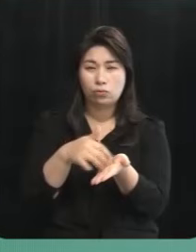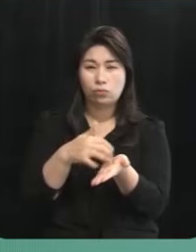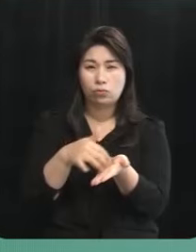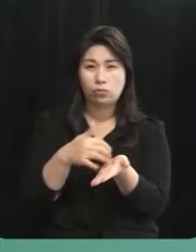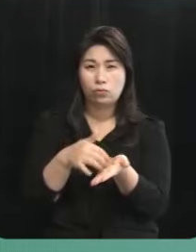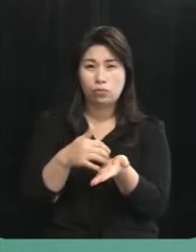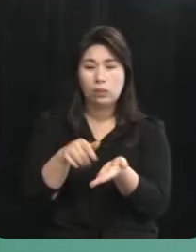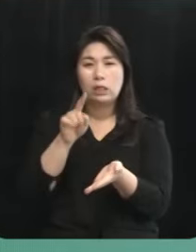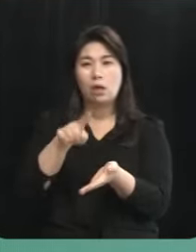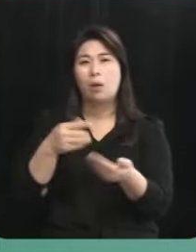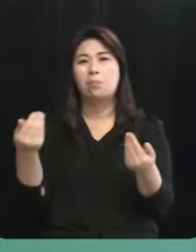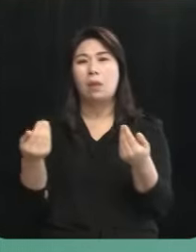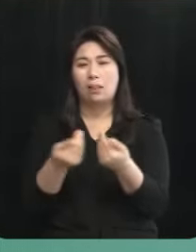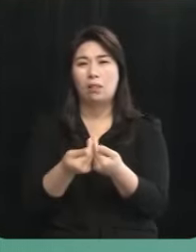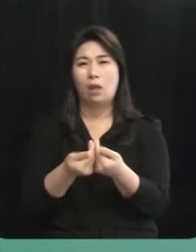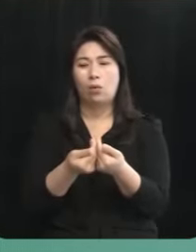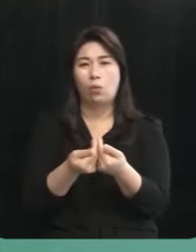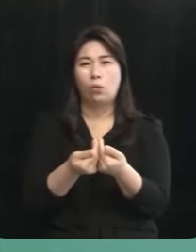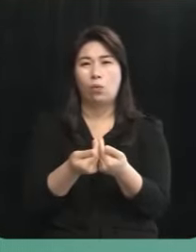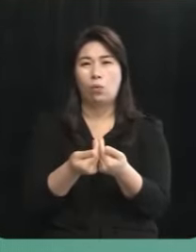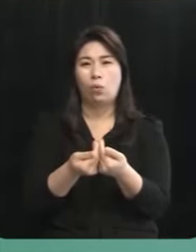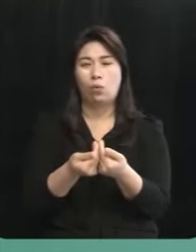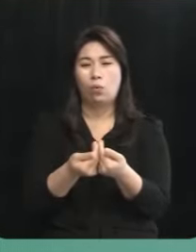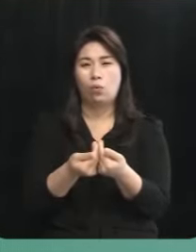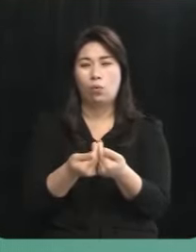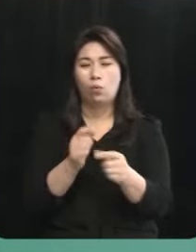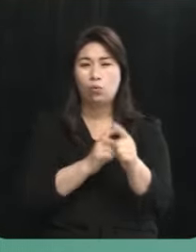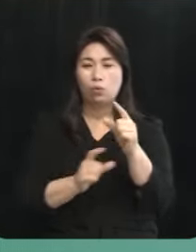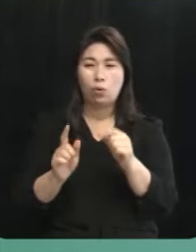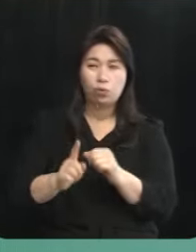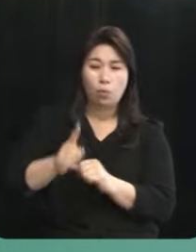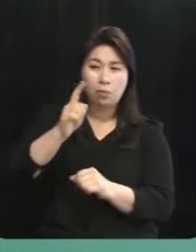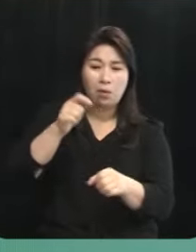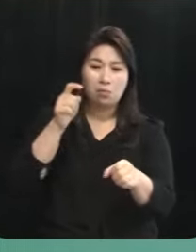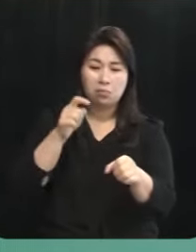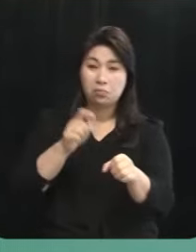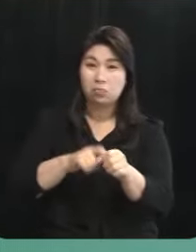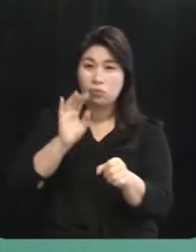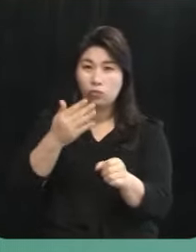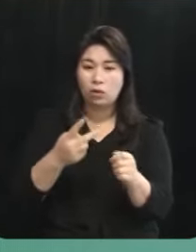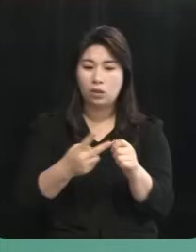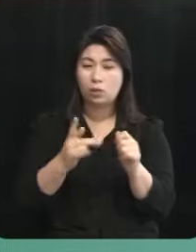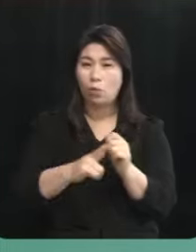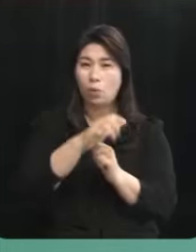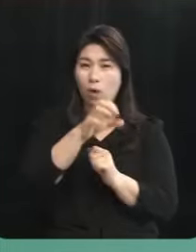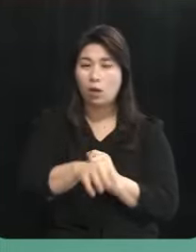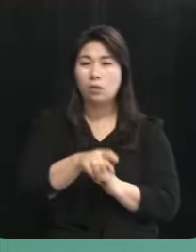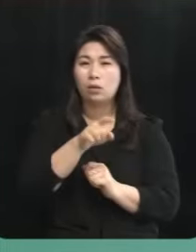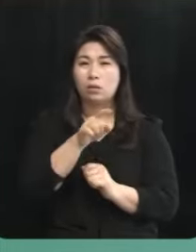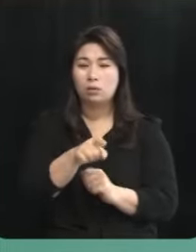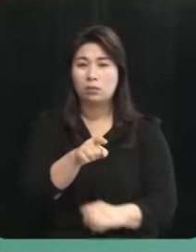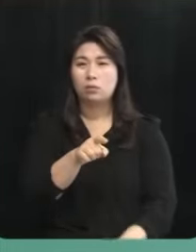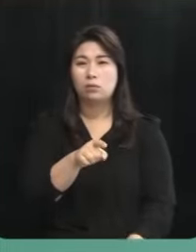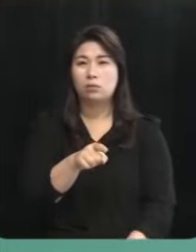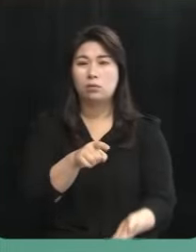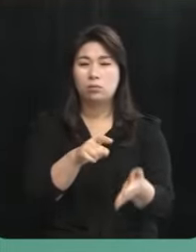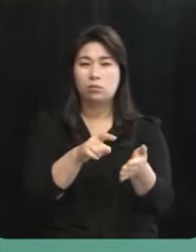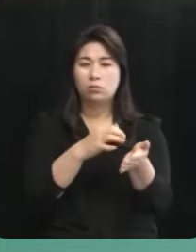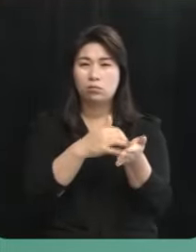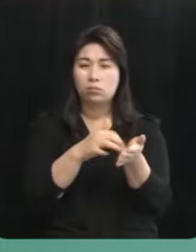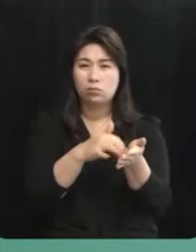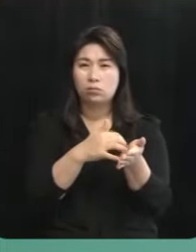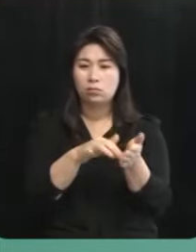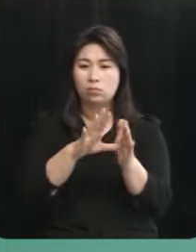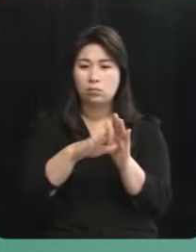그것의 반대로 상향으로 더 높게 책정되어 있습니다 이것은 제2공항이 그 수용의 면에서